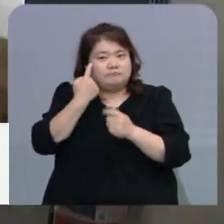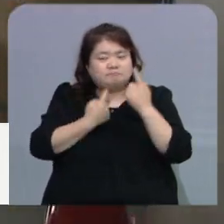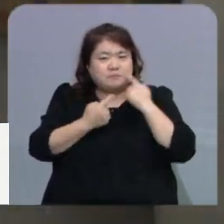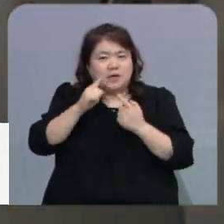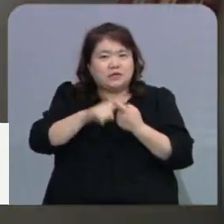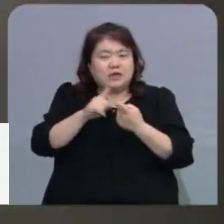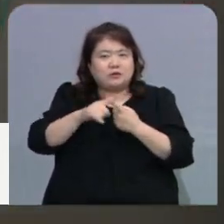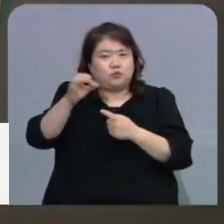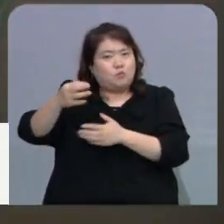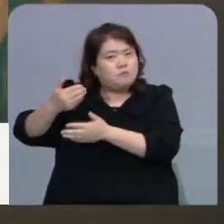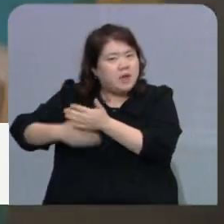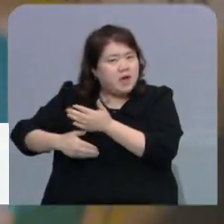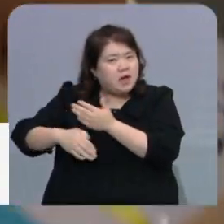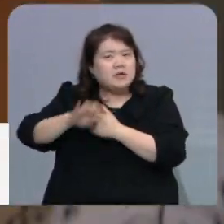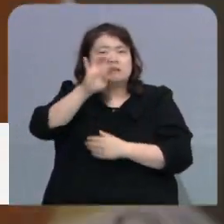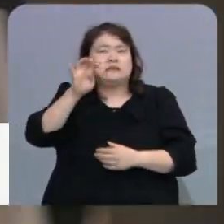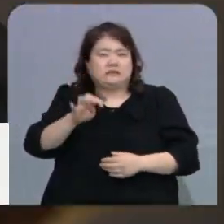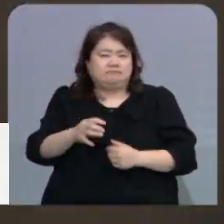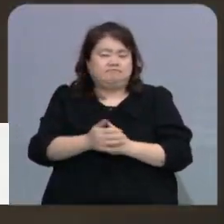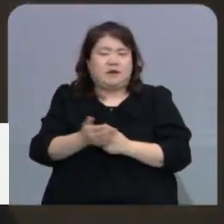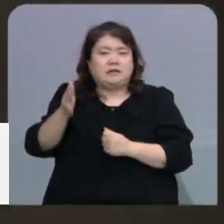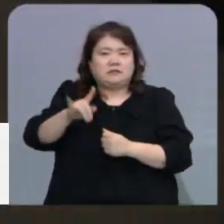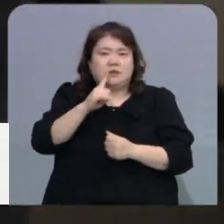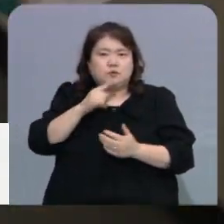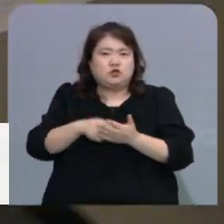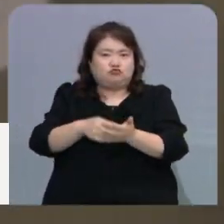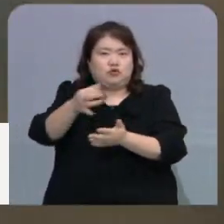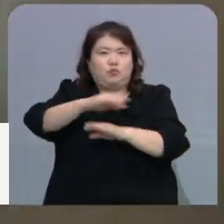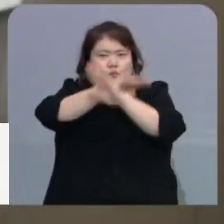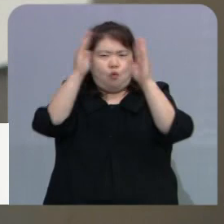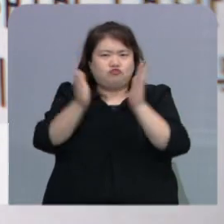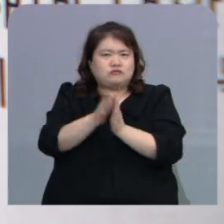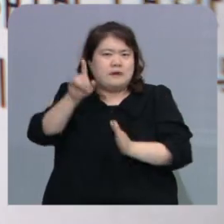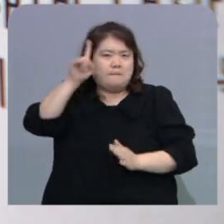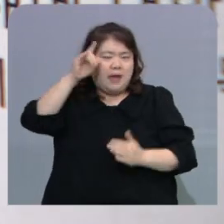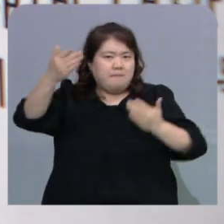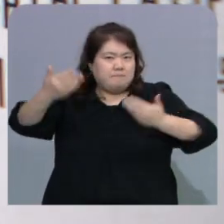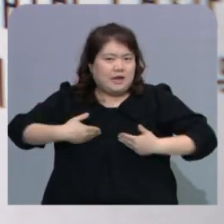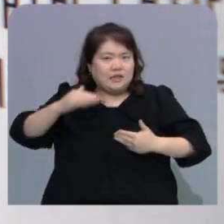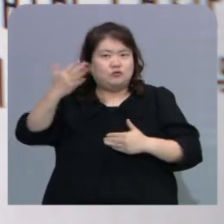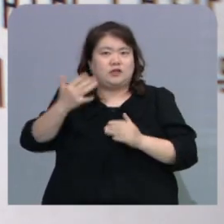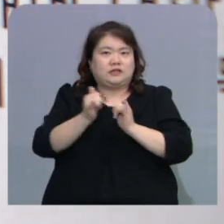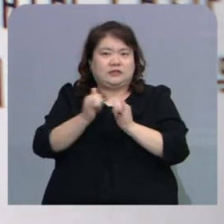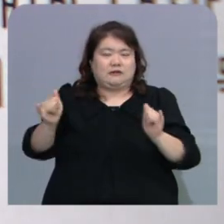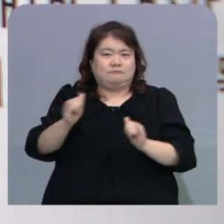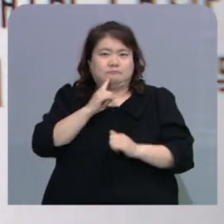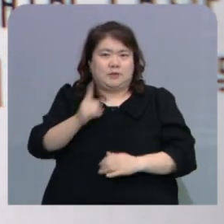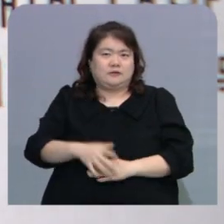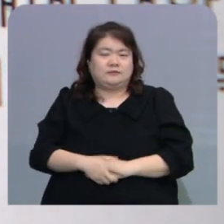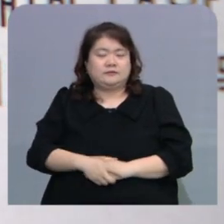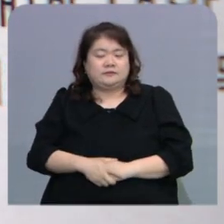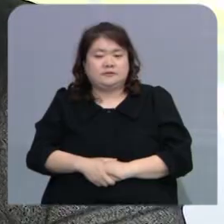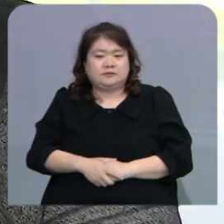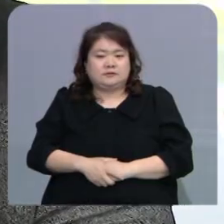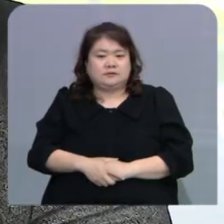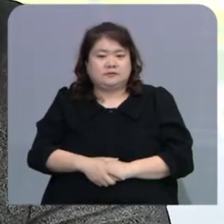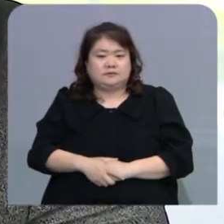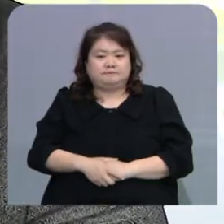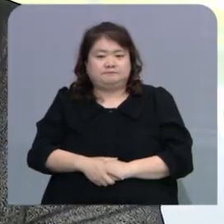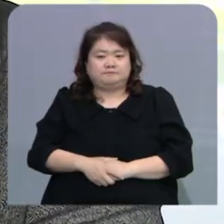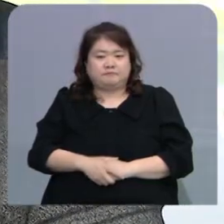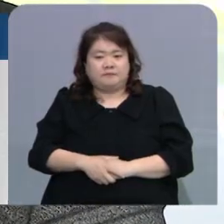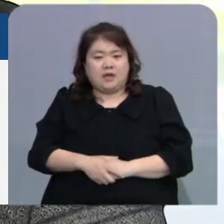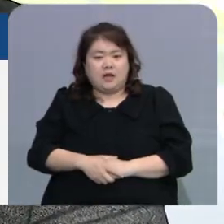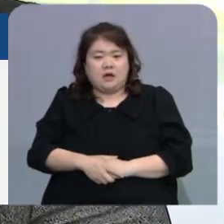청구에게서 깎을지입니다. 그러나 청구한 돈 모두를 받아야 한다는 게 피해 주민들의 주장입니다. 위험이나 자연적